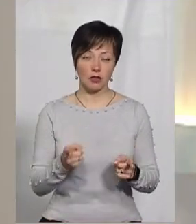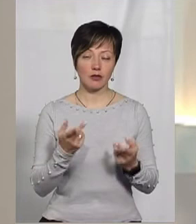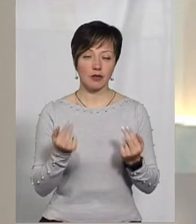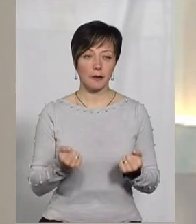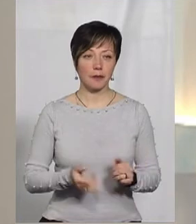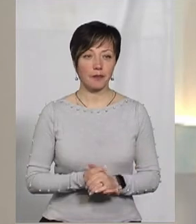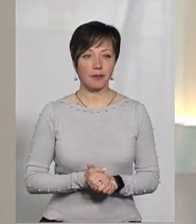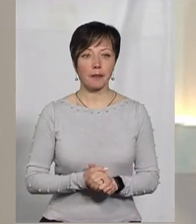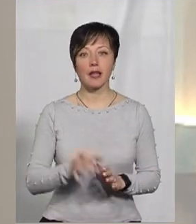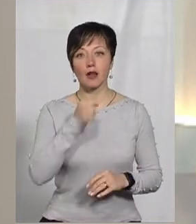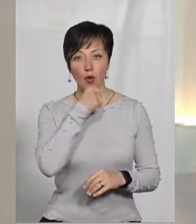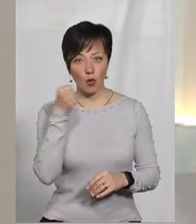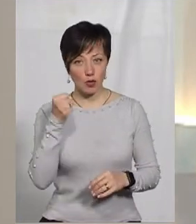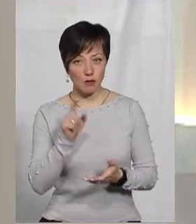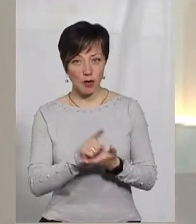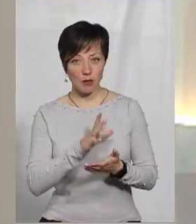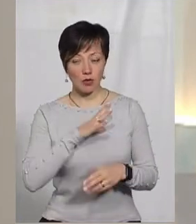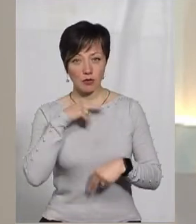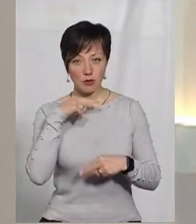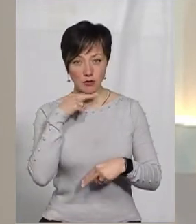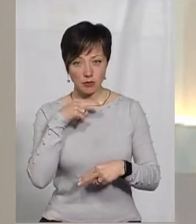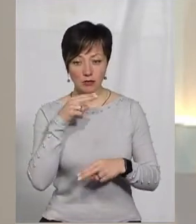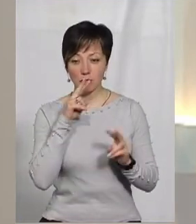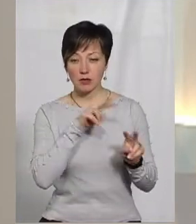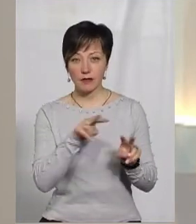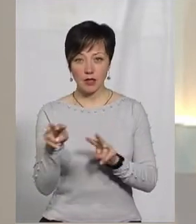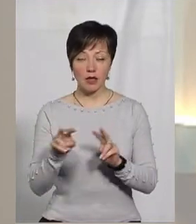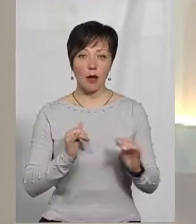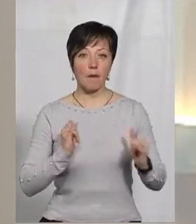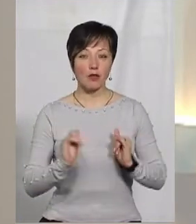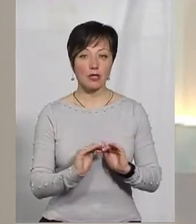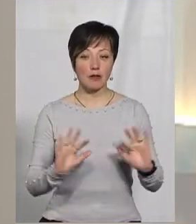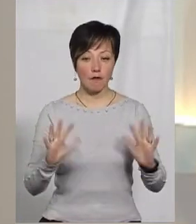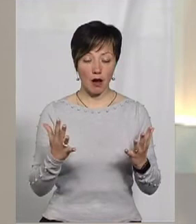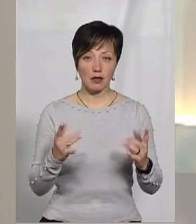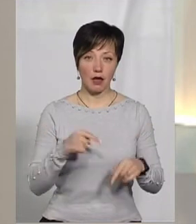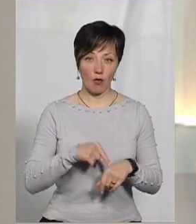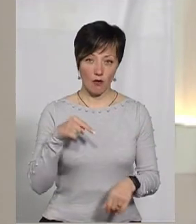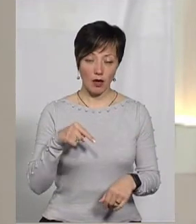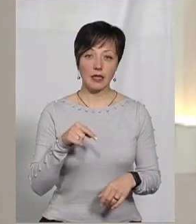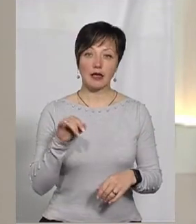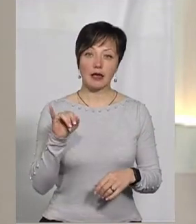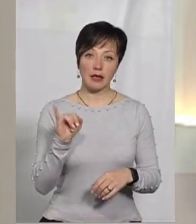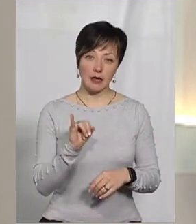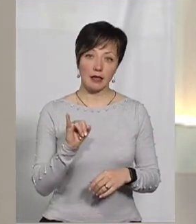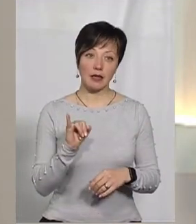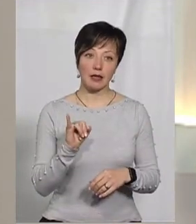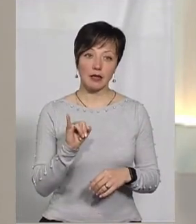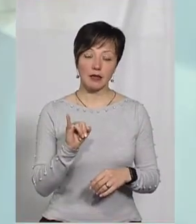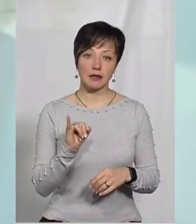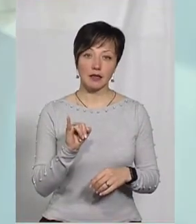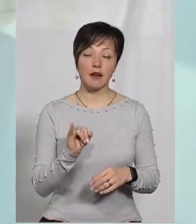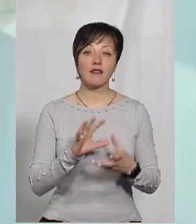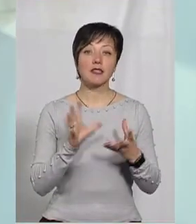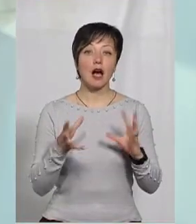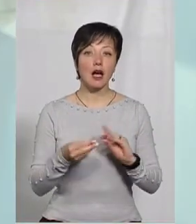Тобто, і дорослі мають бути пильними, дивитися на поведінку дітей, в разі чого реагувати, напевно. Ну,